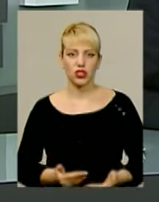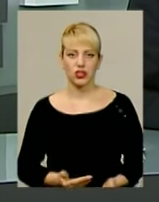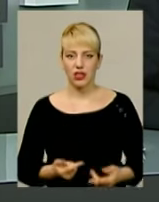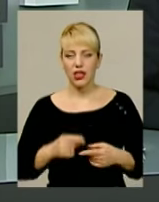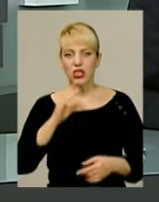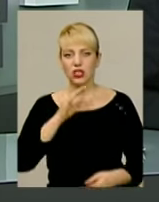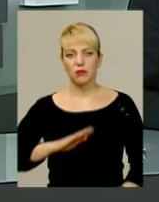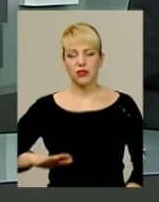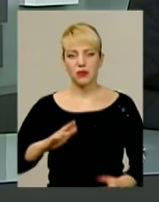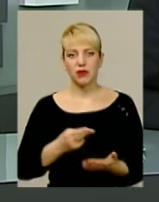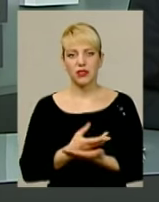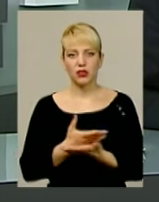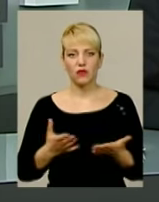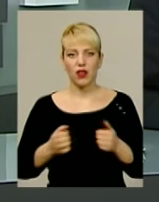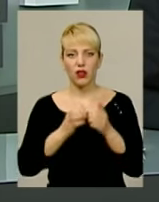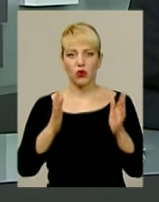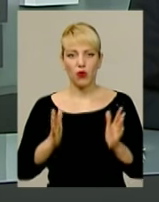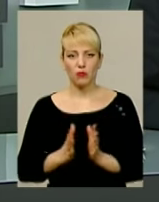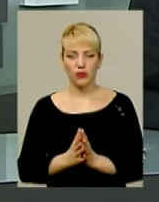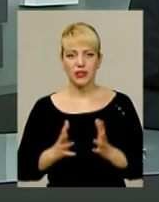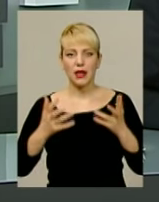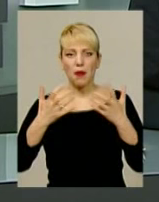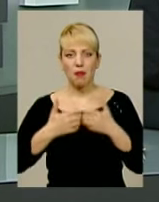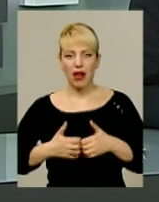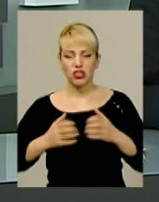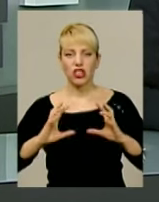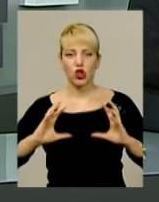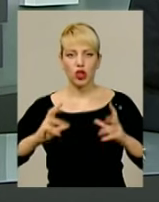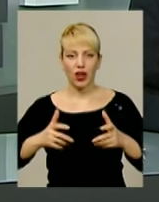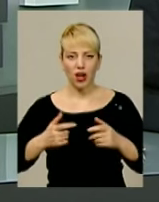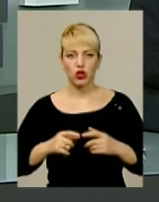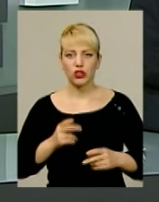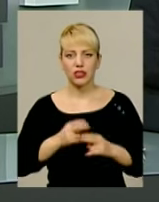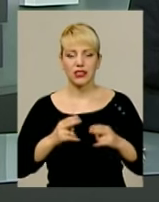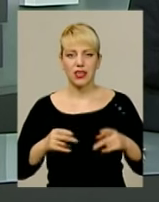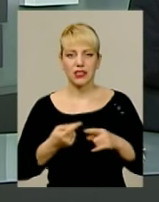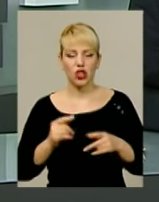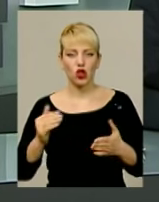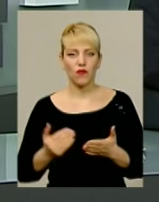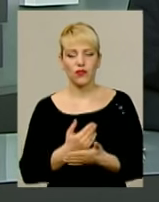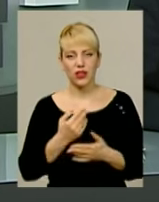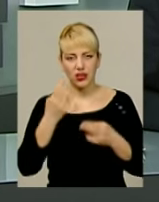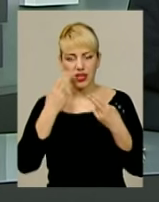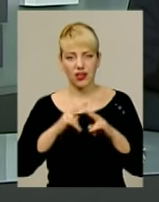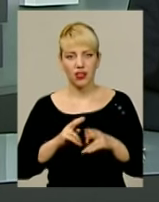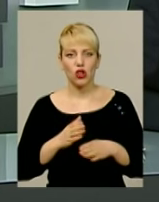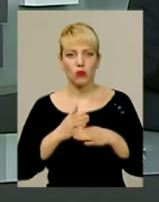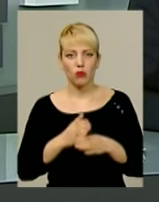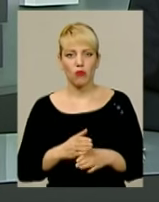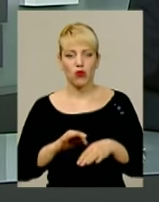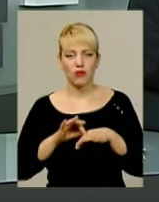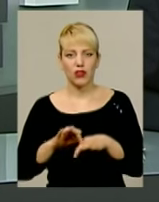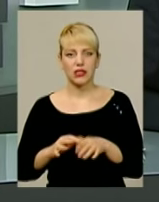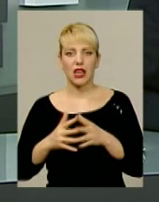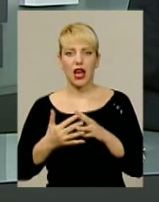Шепетівщині презентували комплекс машинно-тракторних станцій. Ця новітня техніка, запевняють аграрії, допоможе вивезти агробізнес у